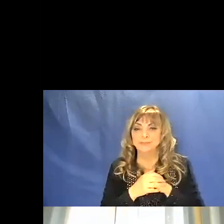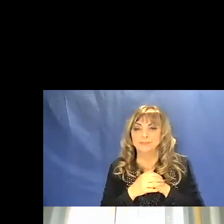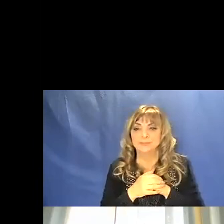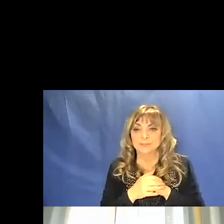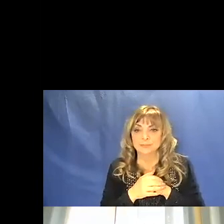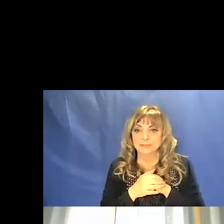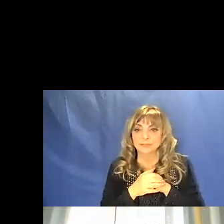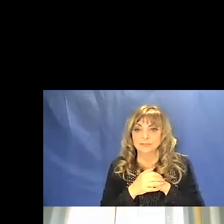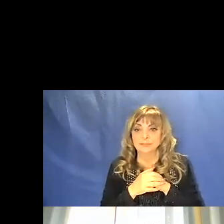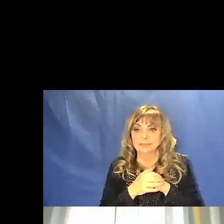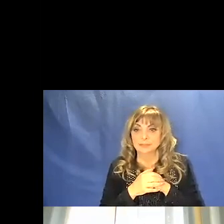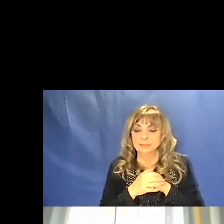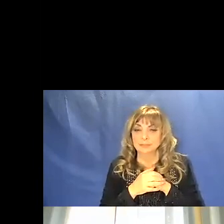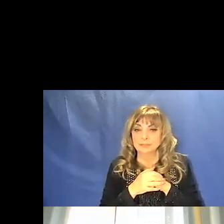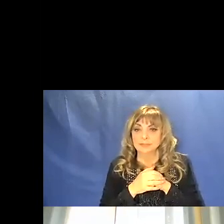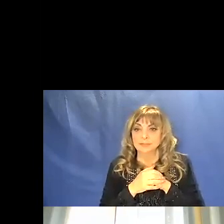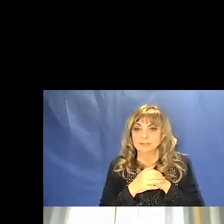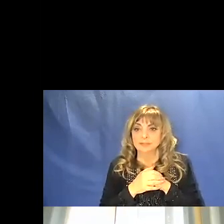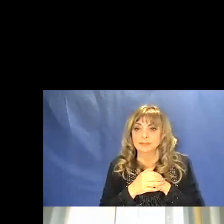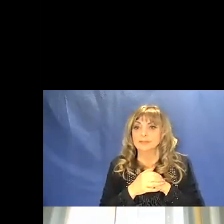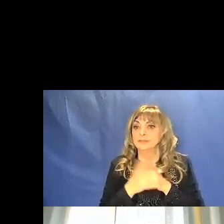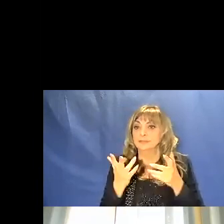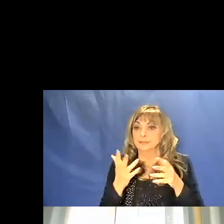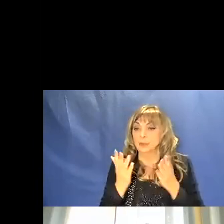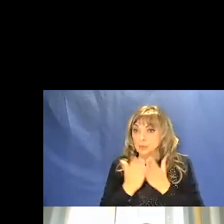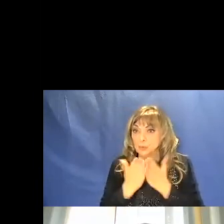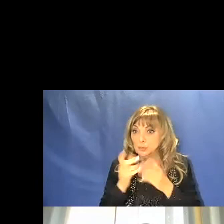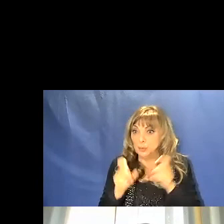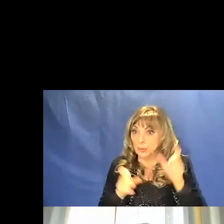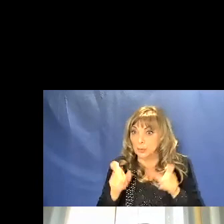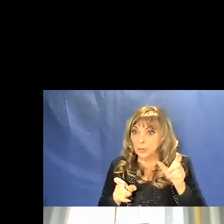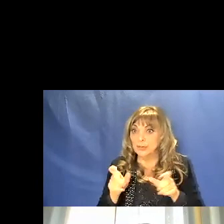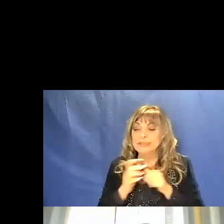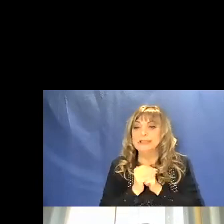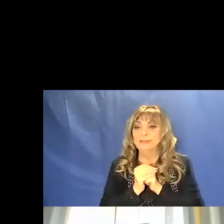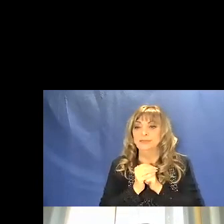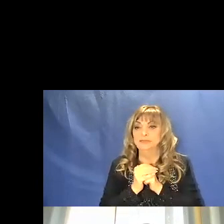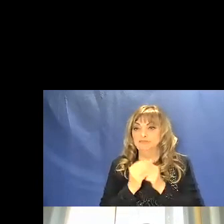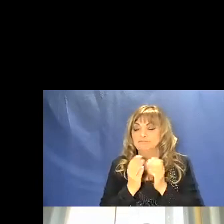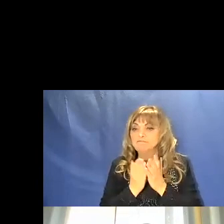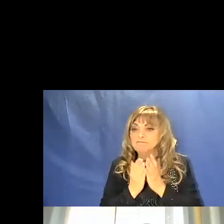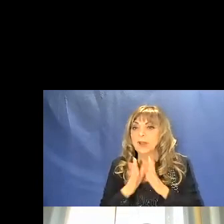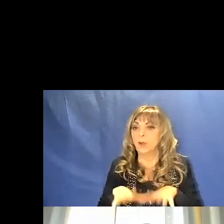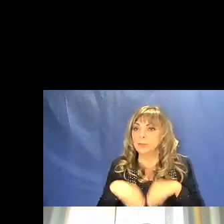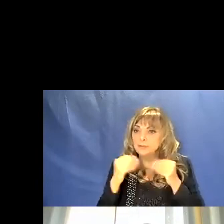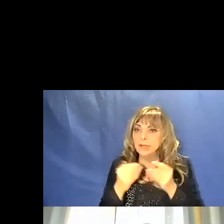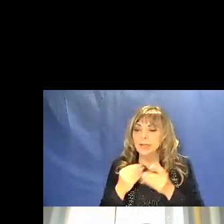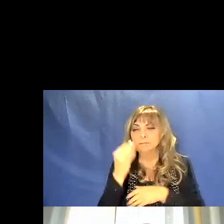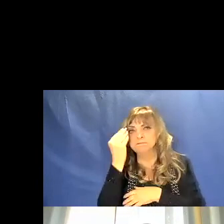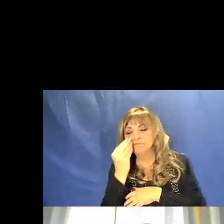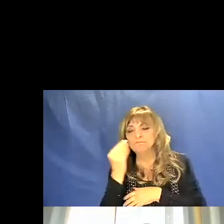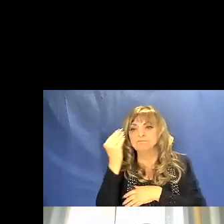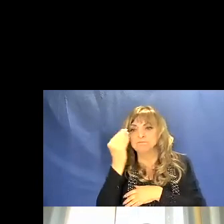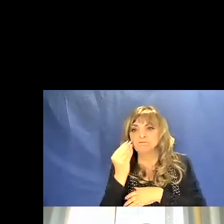gli archeozoologi che si occupano di avifauna hanno cominciato a determinare